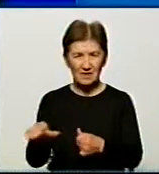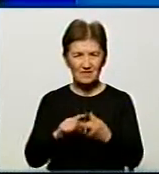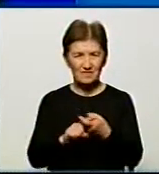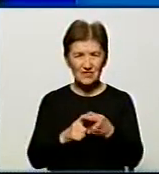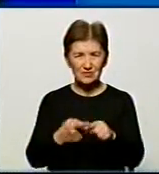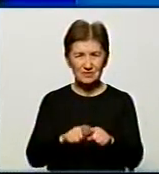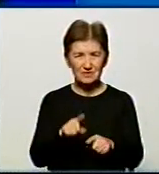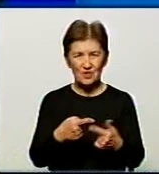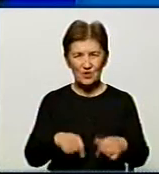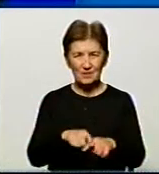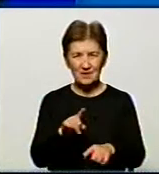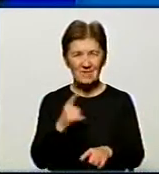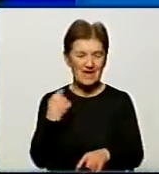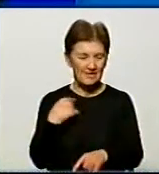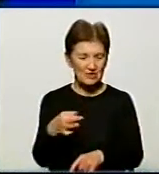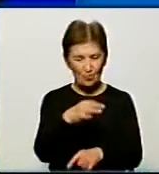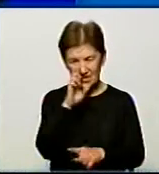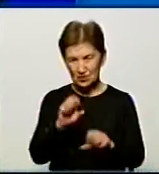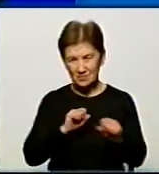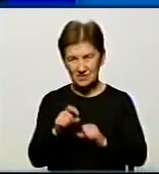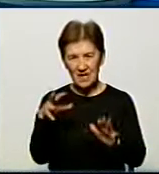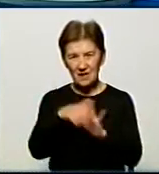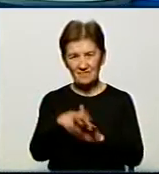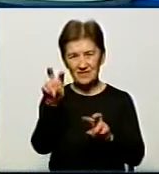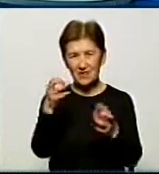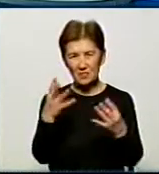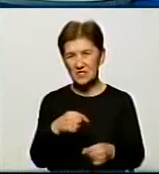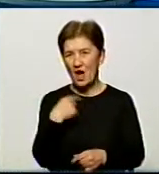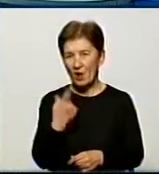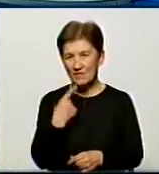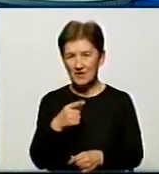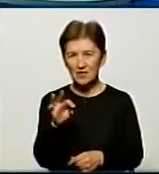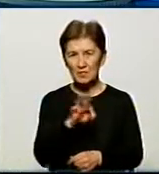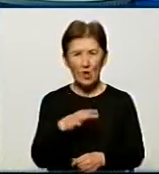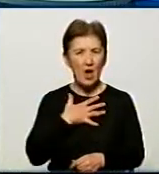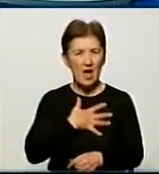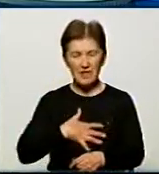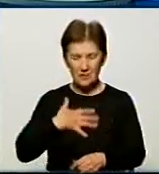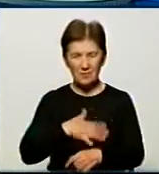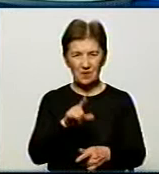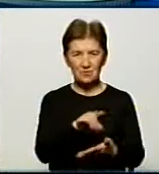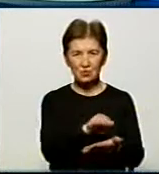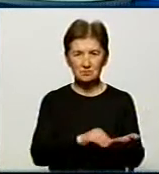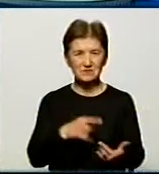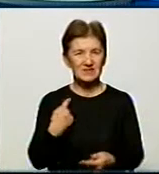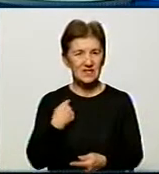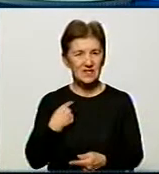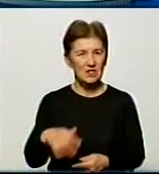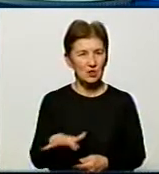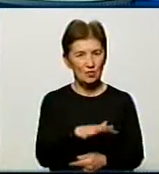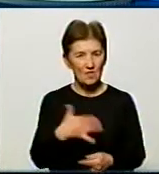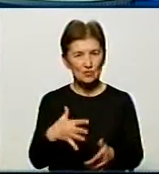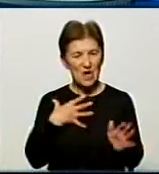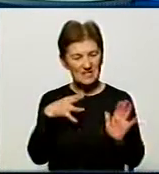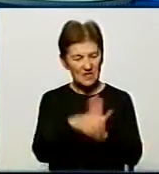Департаменту охорони здоров'я Кіровоградської обладачадміністрації, була в темі дня. Ми говорили про неприємну статистику. На Кіровоградщині загинула вже